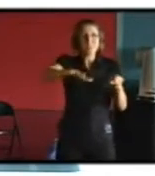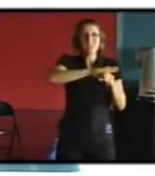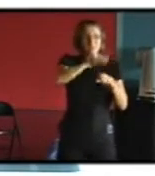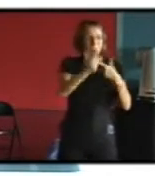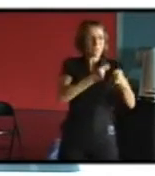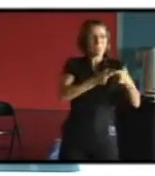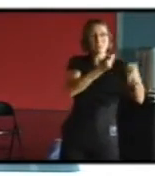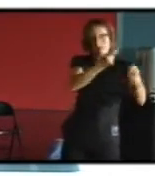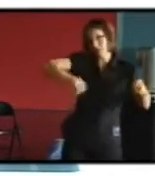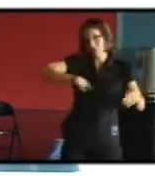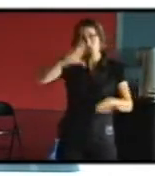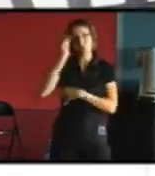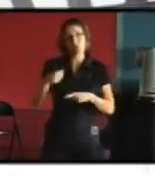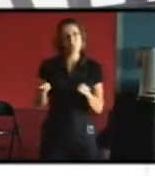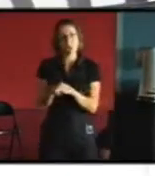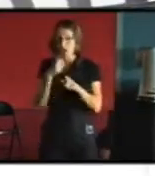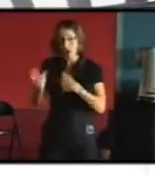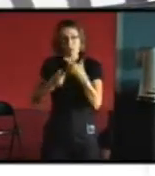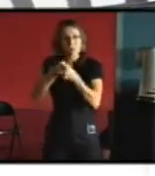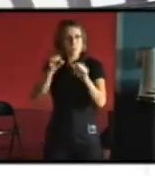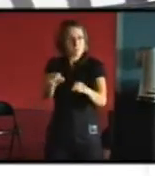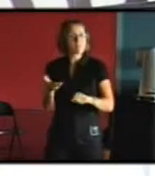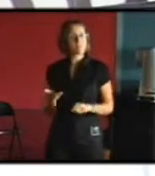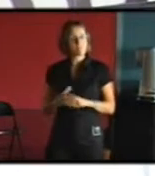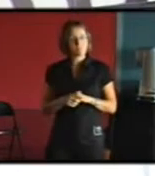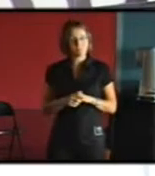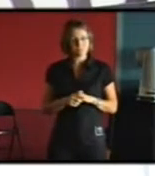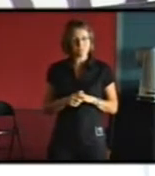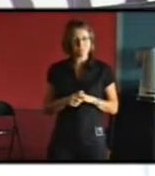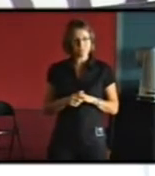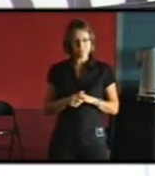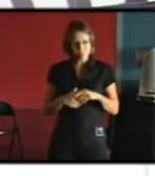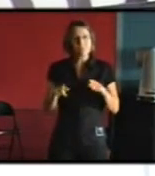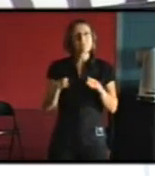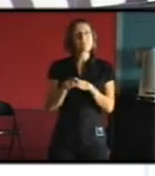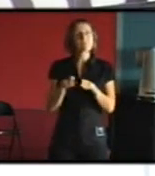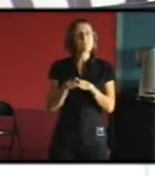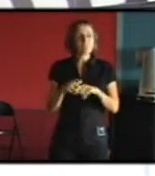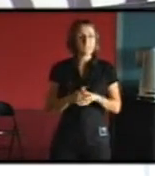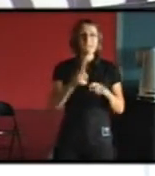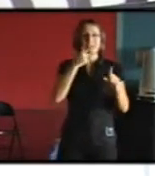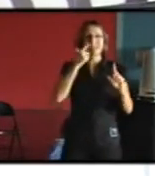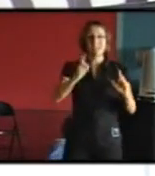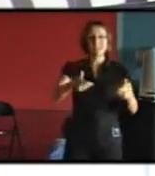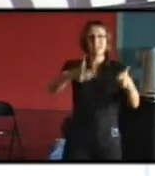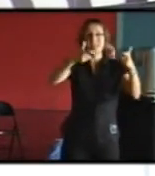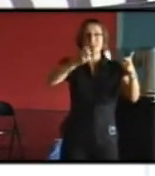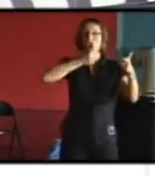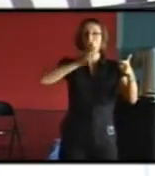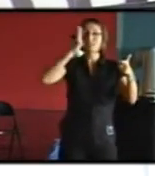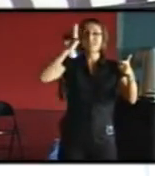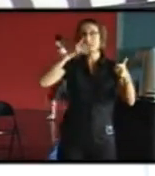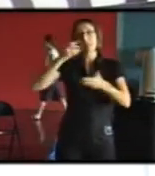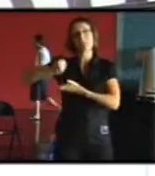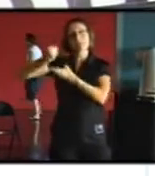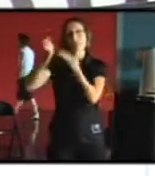ce qu'on est capable de produire nous en tant qu'être humain et autre chose ancien c'est pas patrimoine c'est pas la même